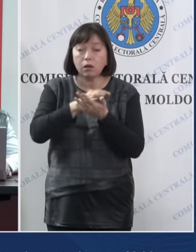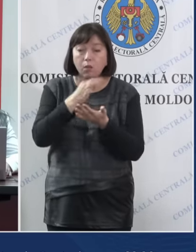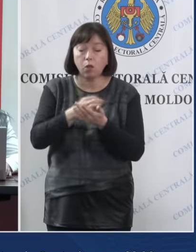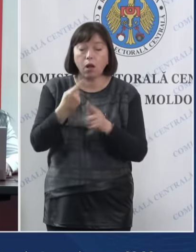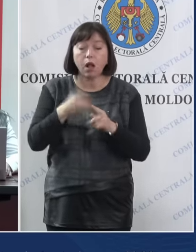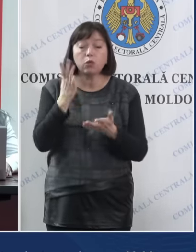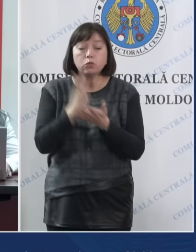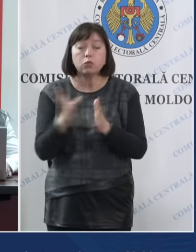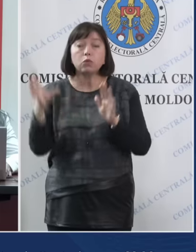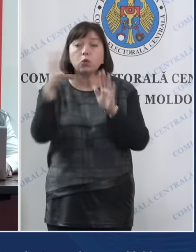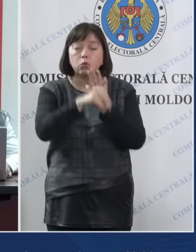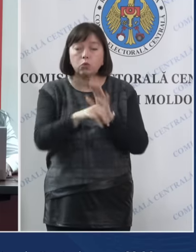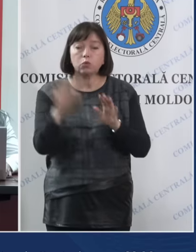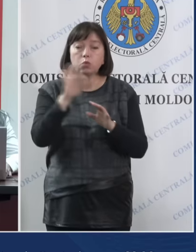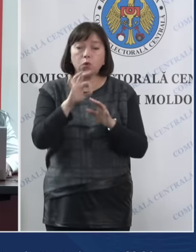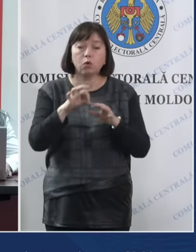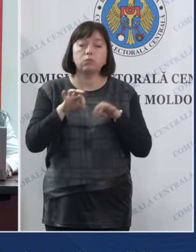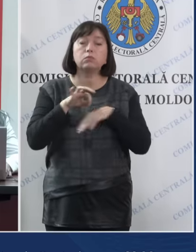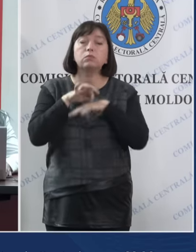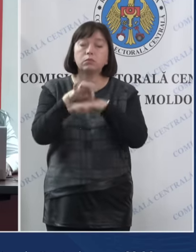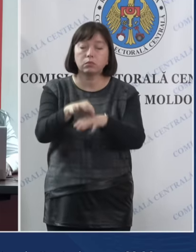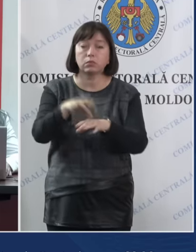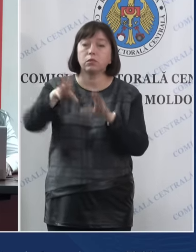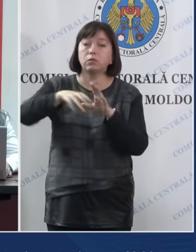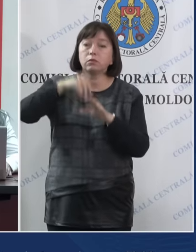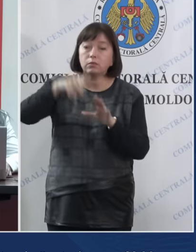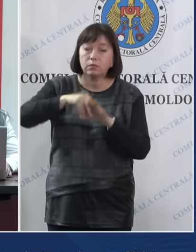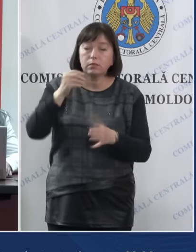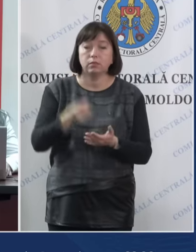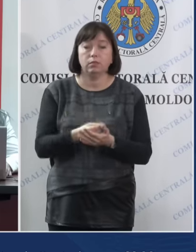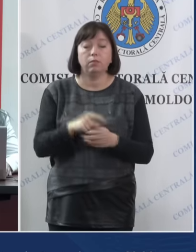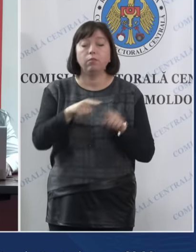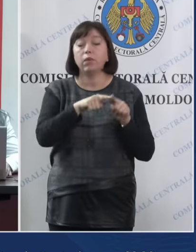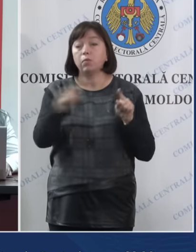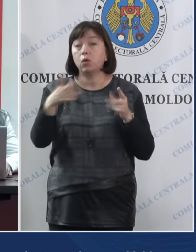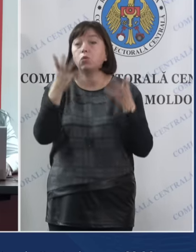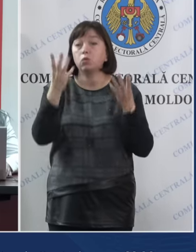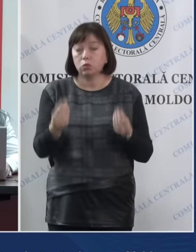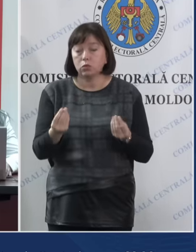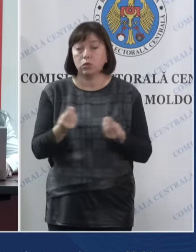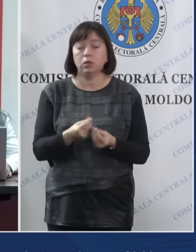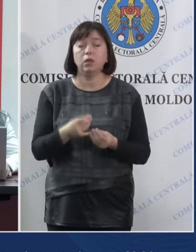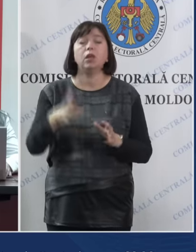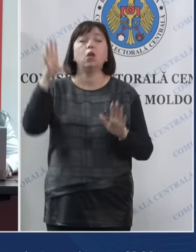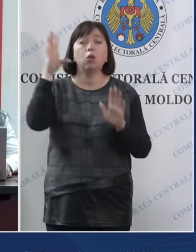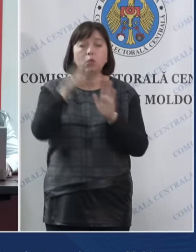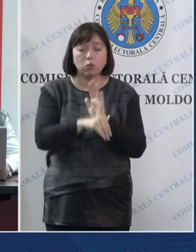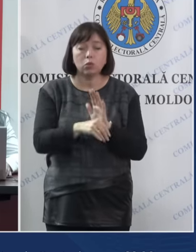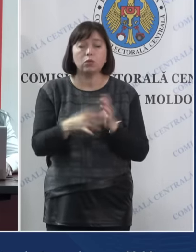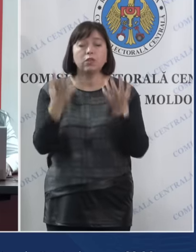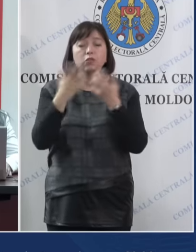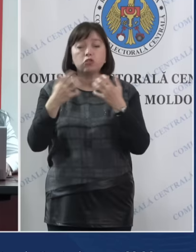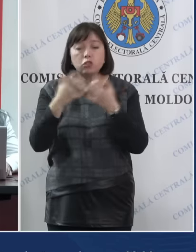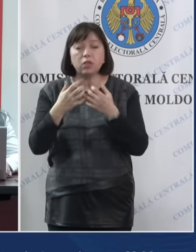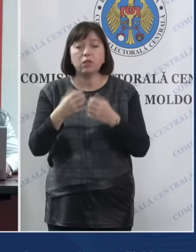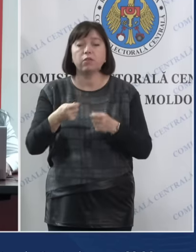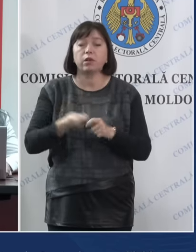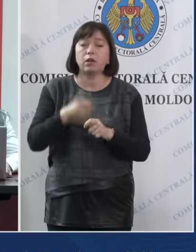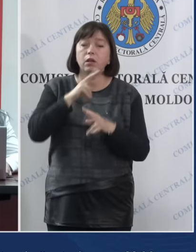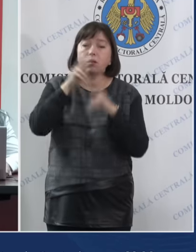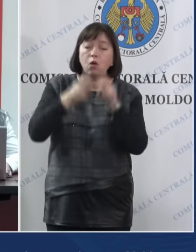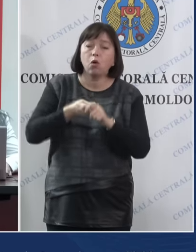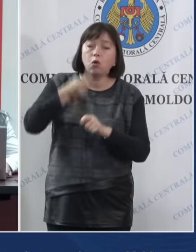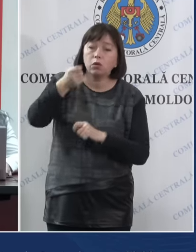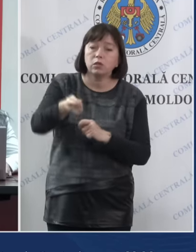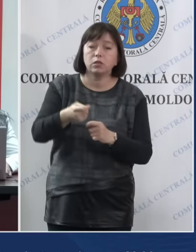datele privind desfășurarea scrutinului pe parcursul zilei, inclusiv cifrele pe contestații